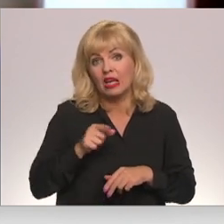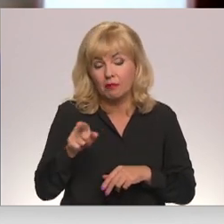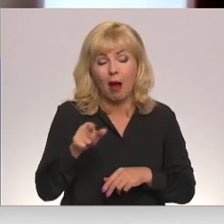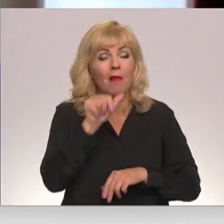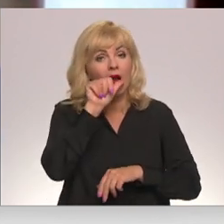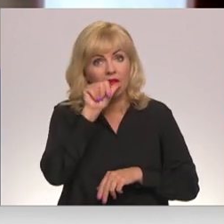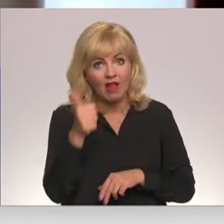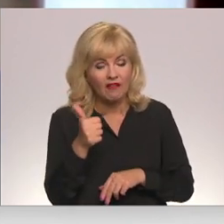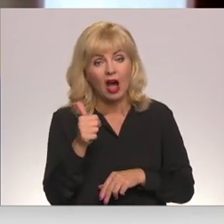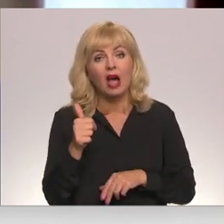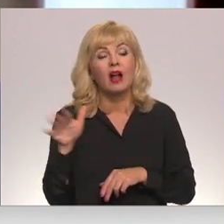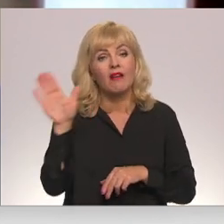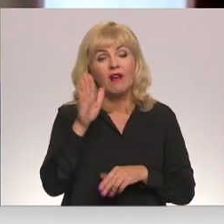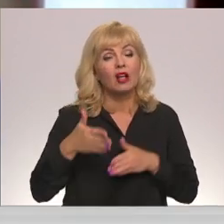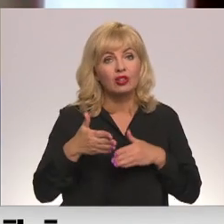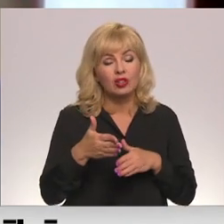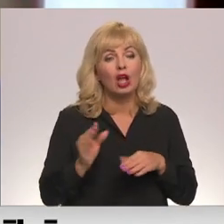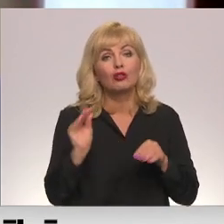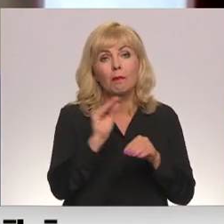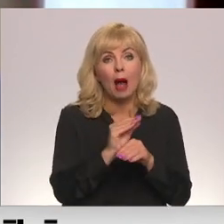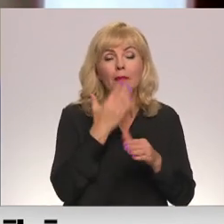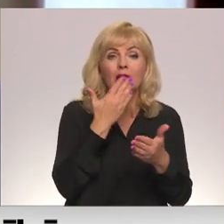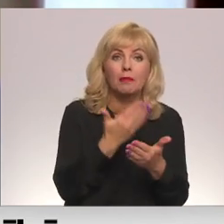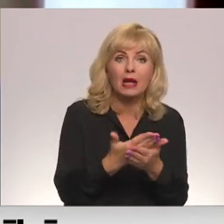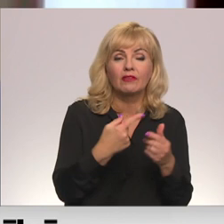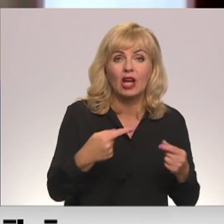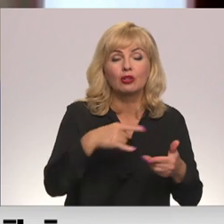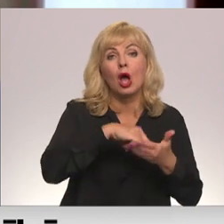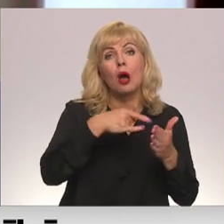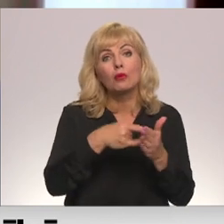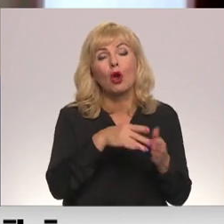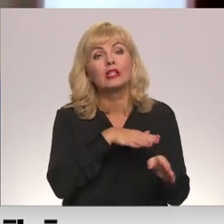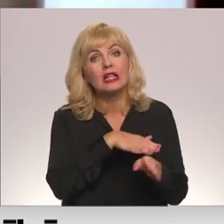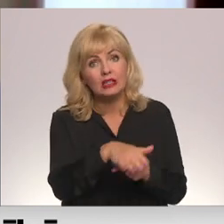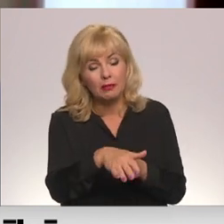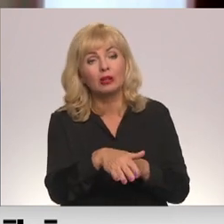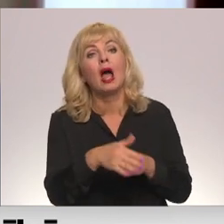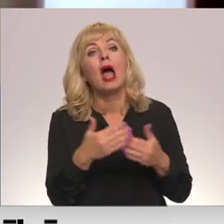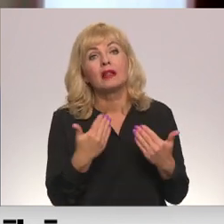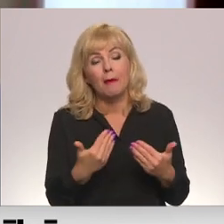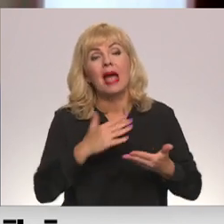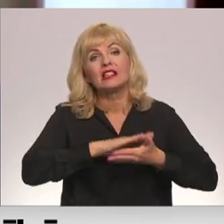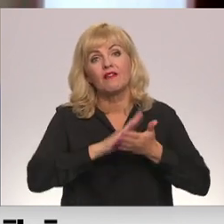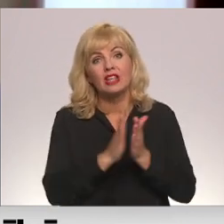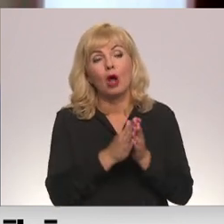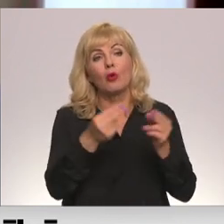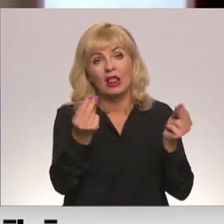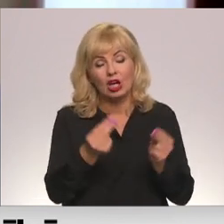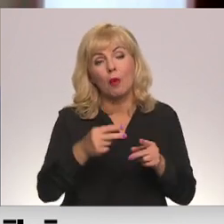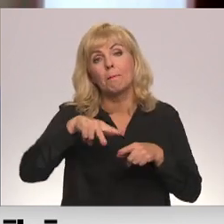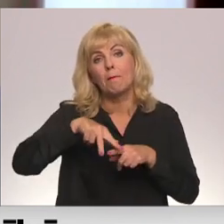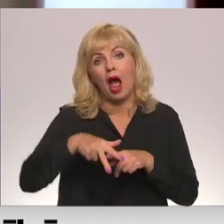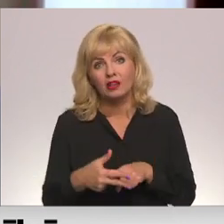valsts ceļa papildus piedāvātījiem resursiem šos projektus realizēt, tad vienojumies par šo līgumu pārtraukšanu,